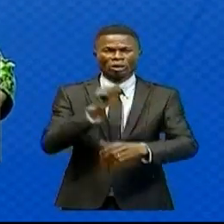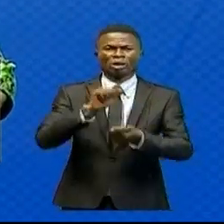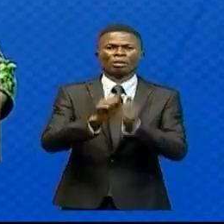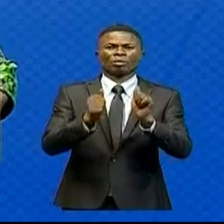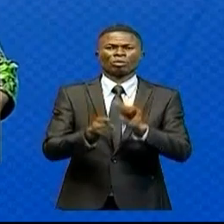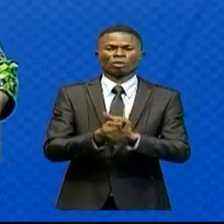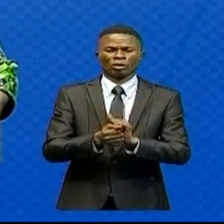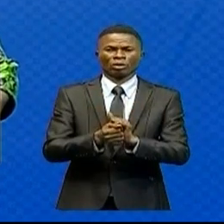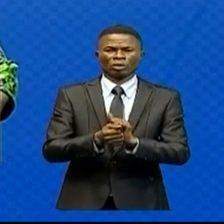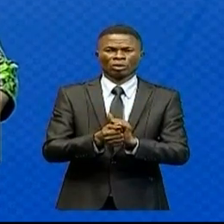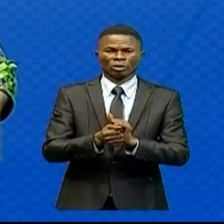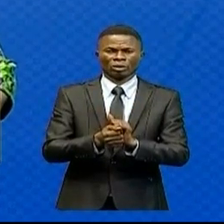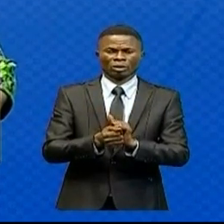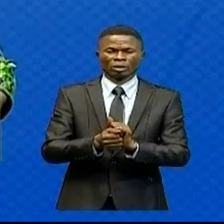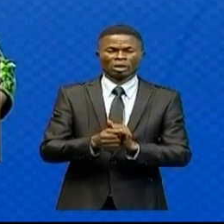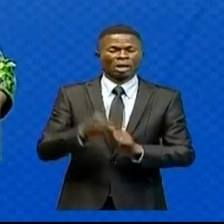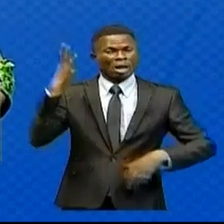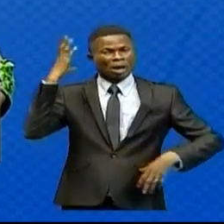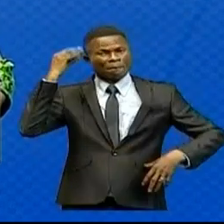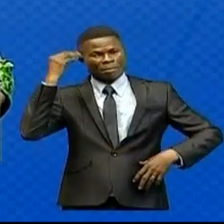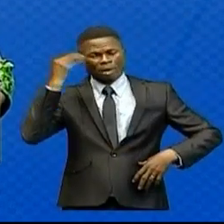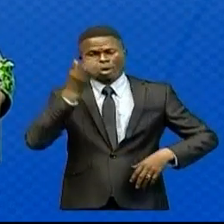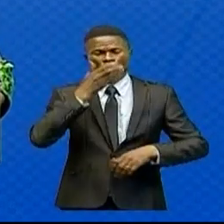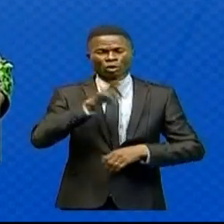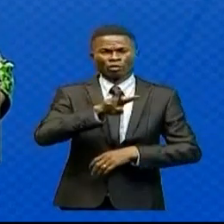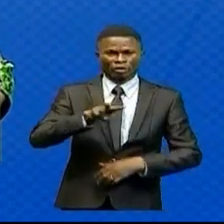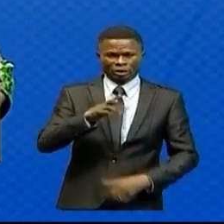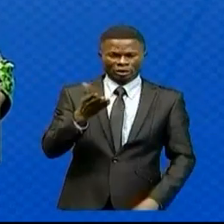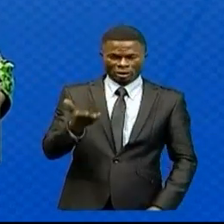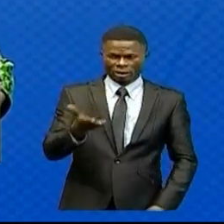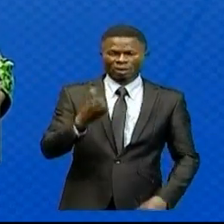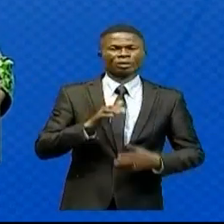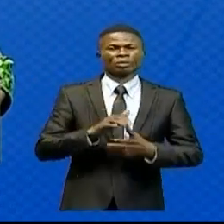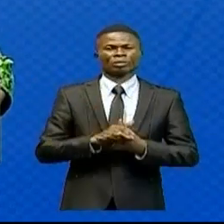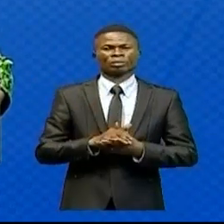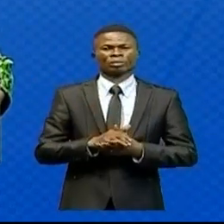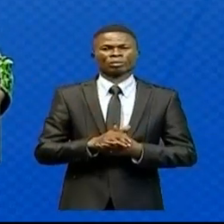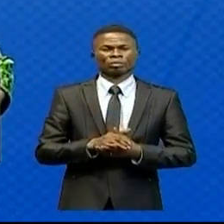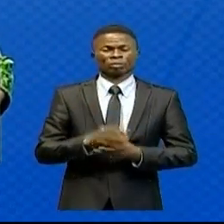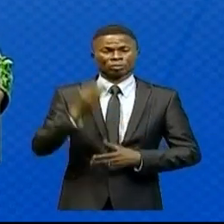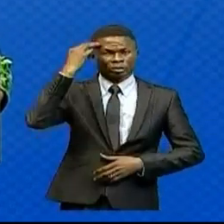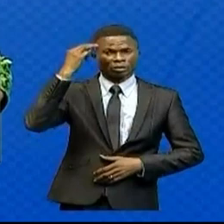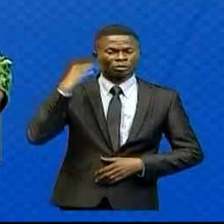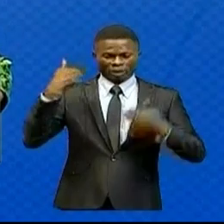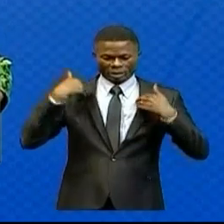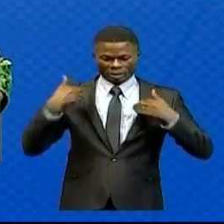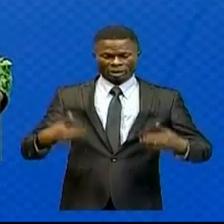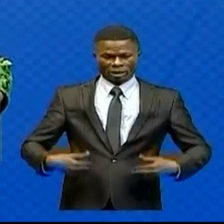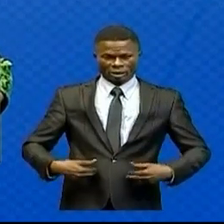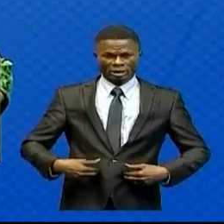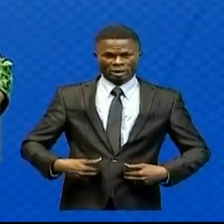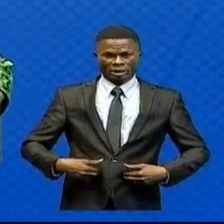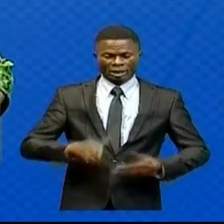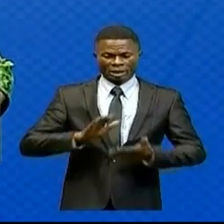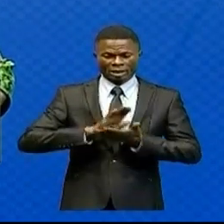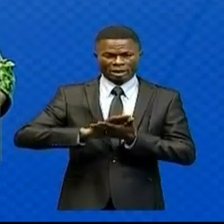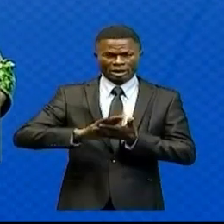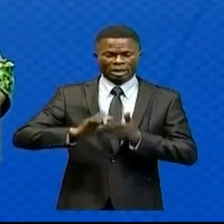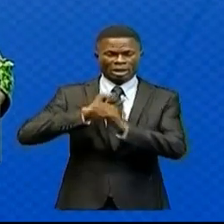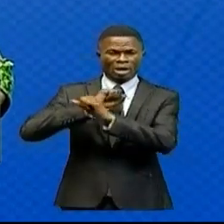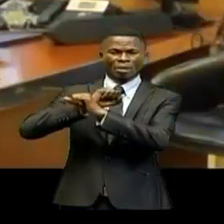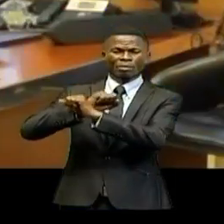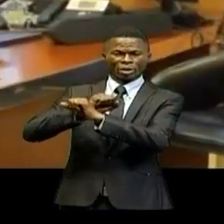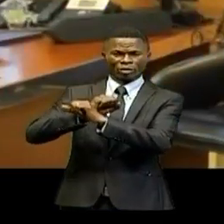de l'épidémie à COVID-19. Le ministre de la Santé publique, Hygiène et Prévention